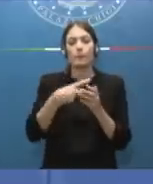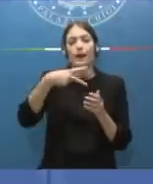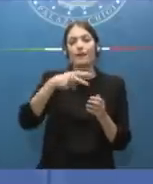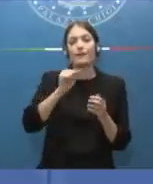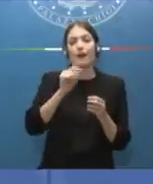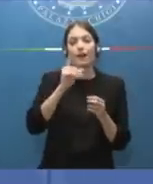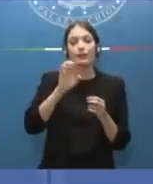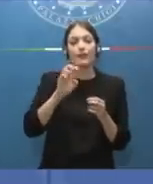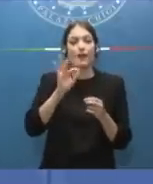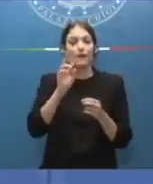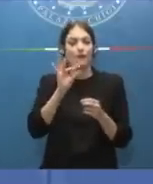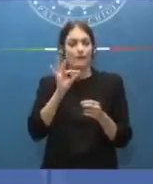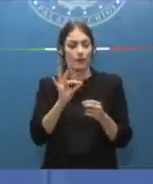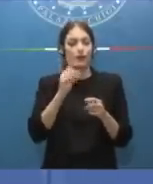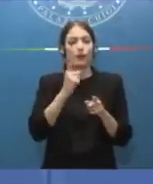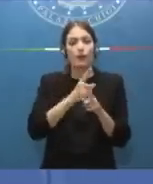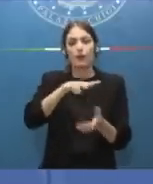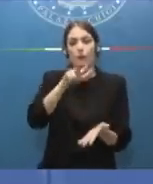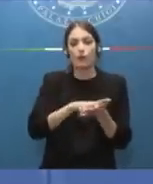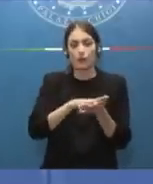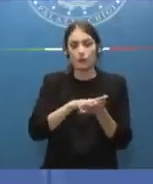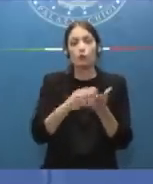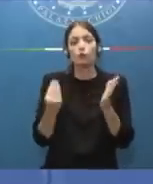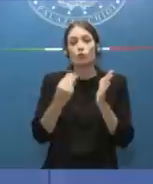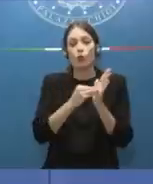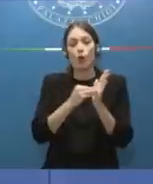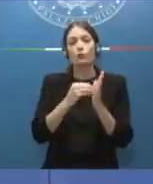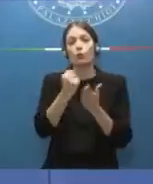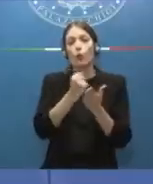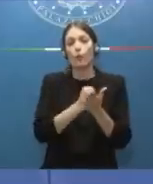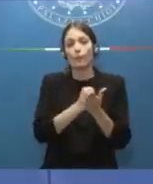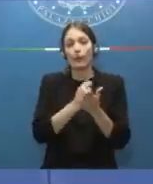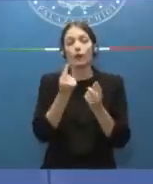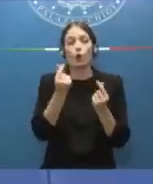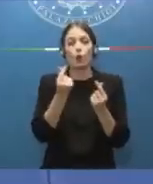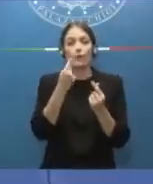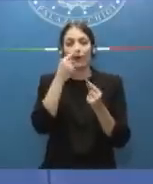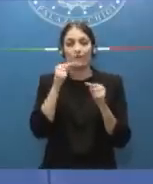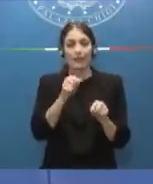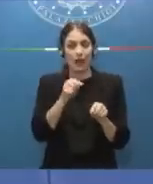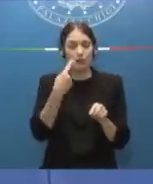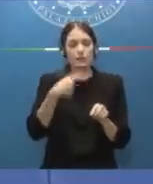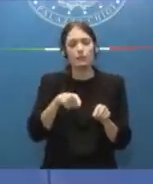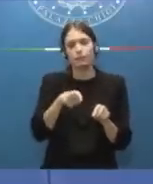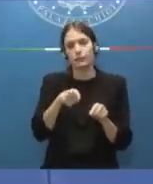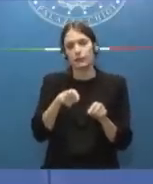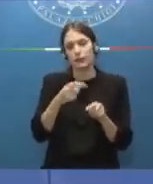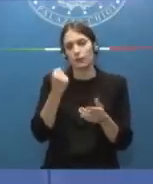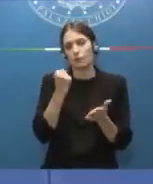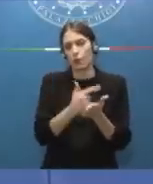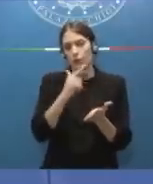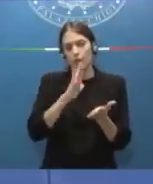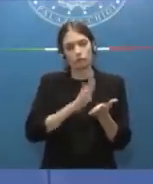quindi della nota di aggiornamento al documento di economia e finanza che è fondamentale e propedeutica anche per